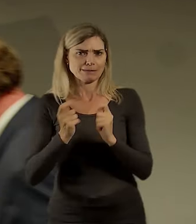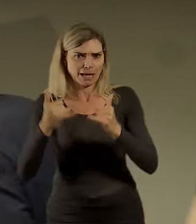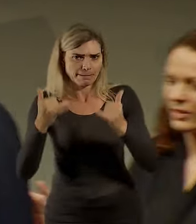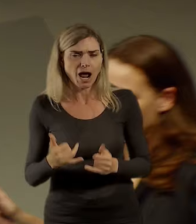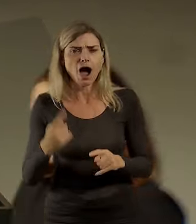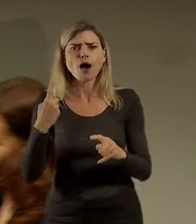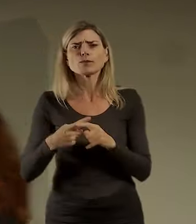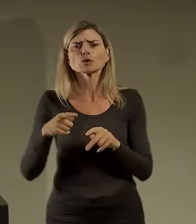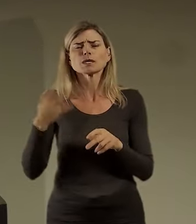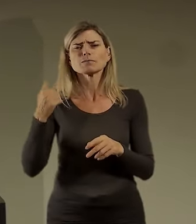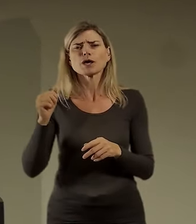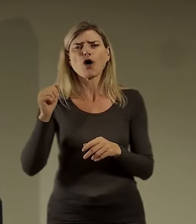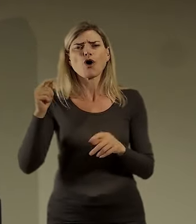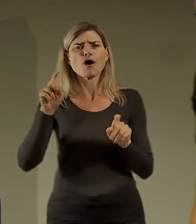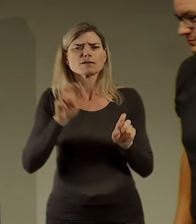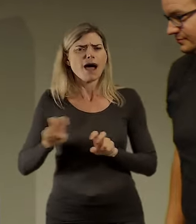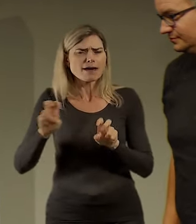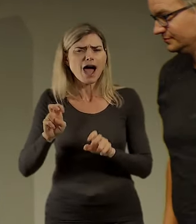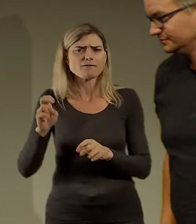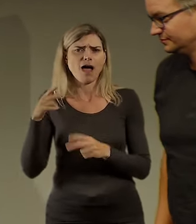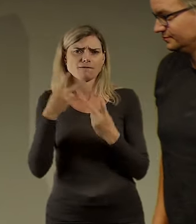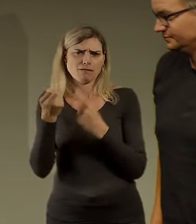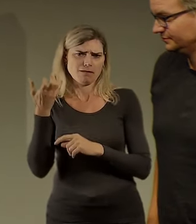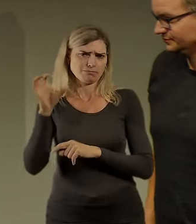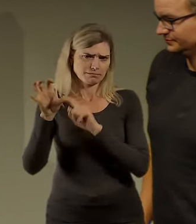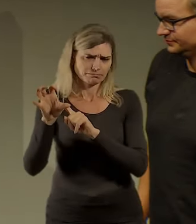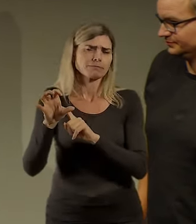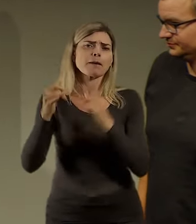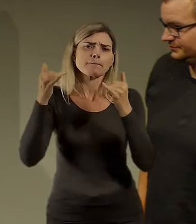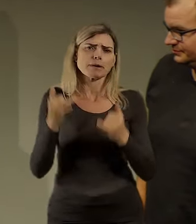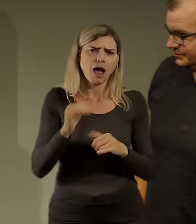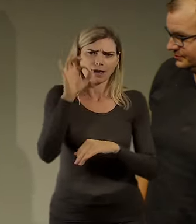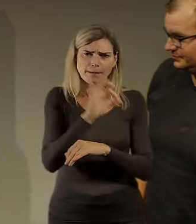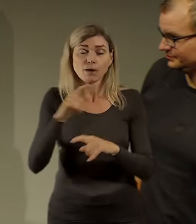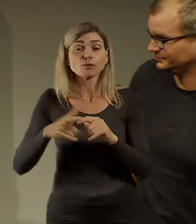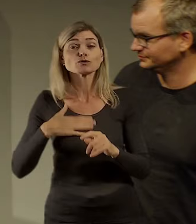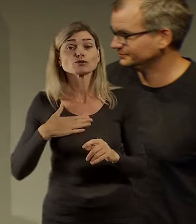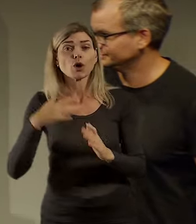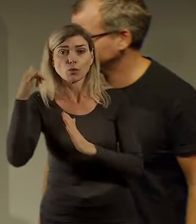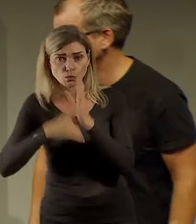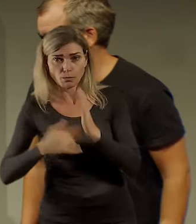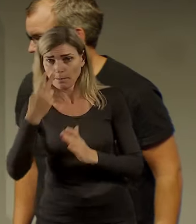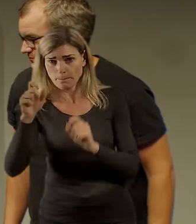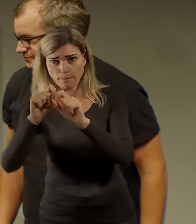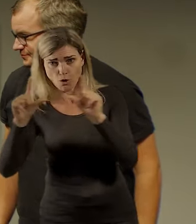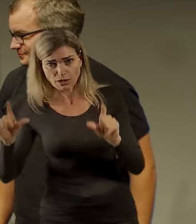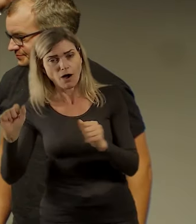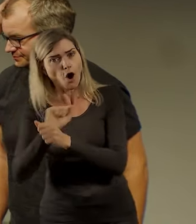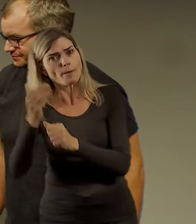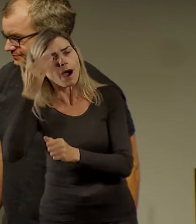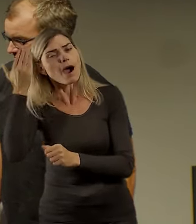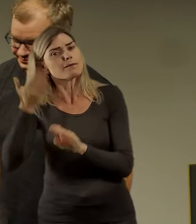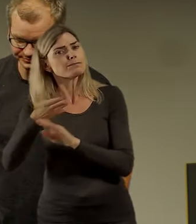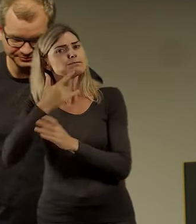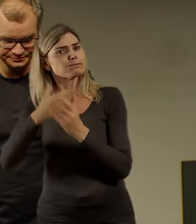minulých najdete na webu praha.camp a na našem YouTube, takže si je tam můžete připomenout a samozřejmě příště, pokud